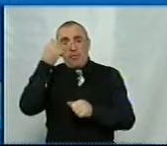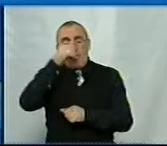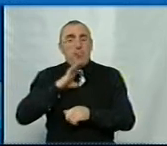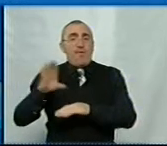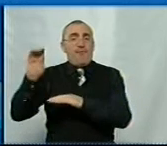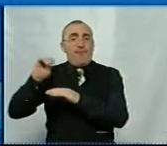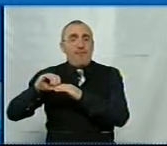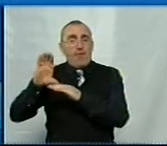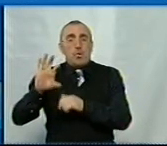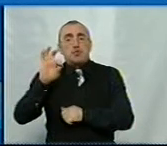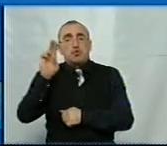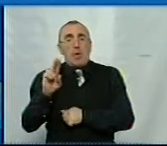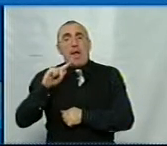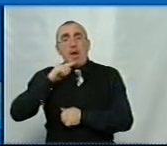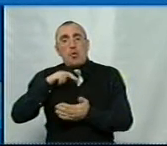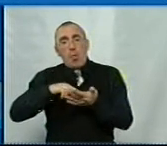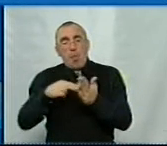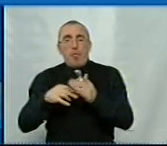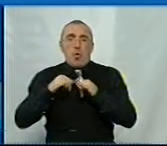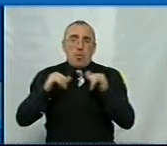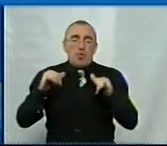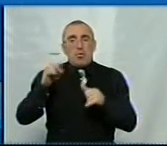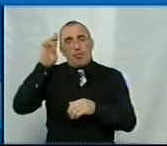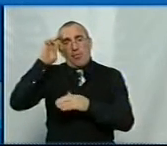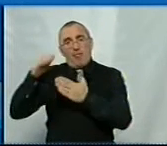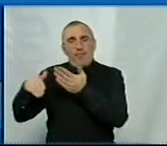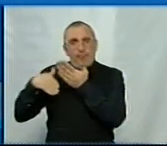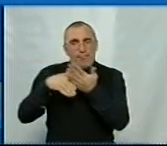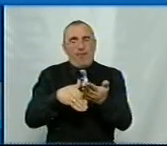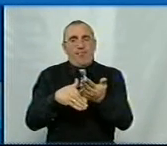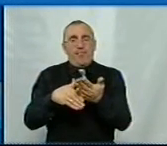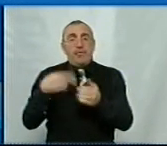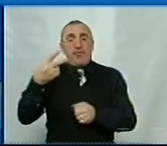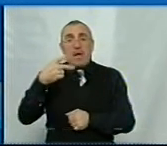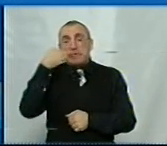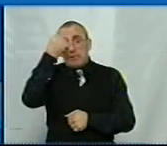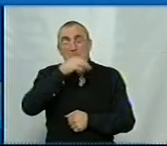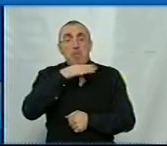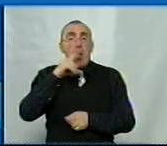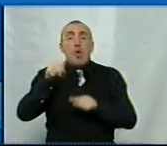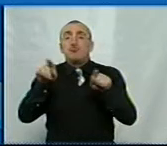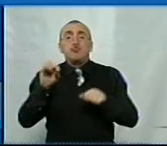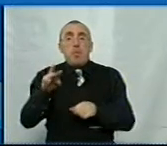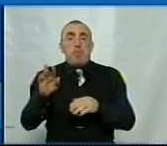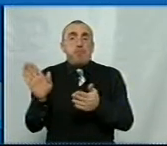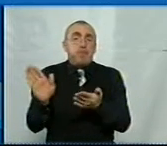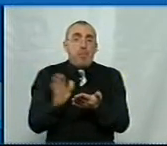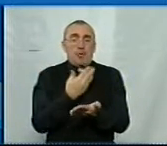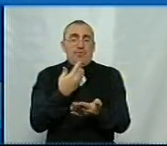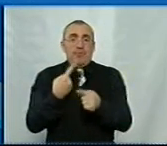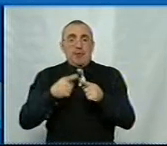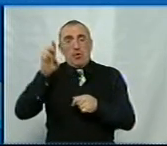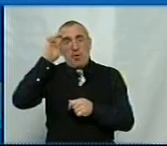соціально-розвитку, у нас були державні субвенції дотації. 20-й рік в багато в чому тут позбавлених цих